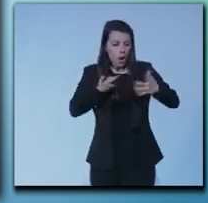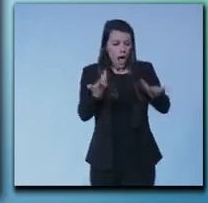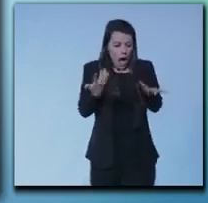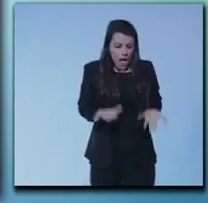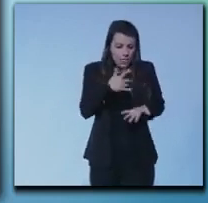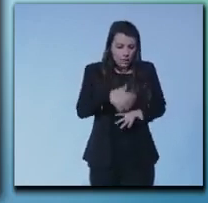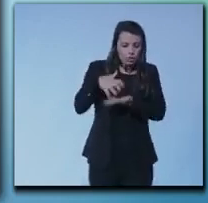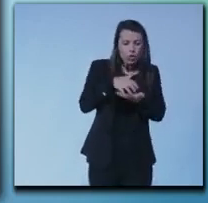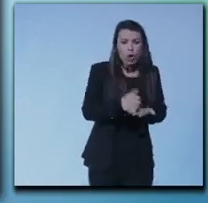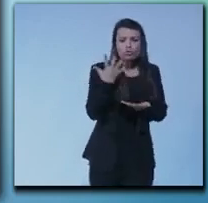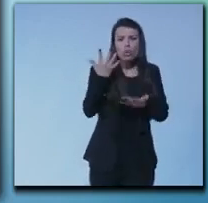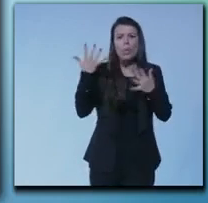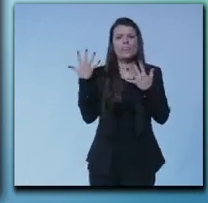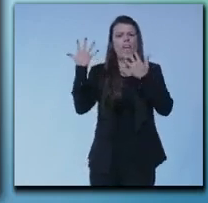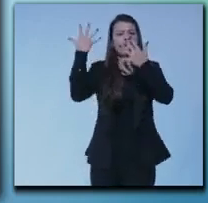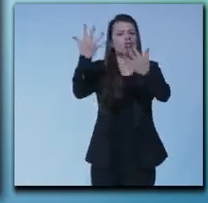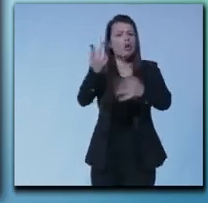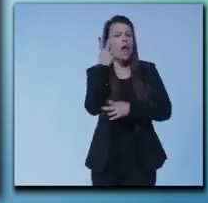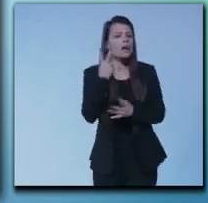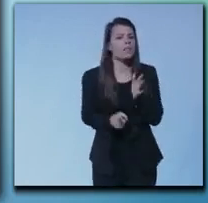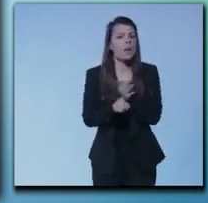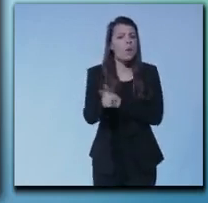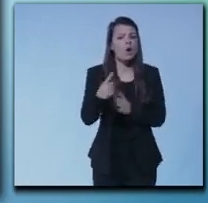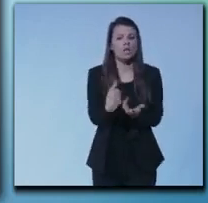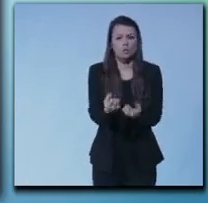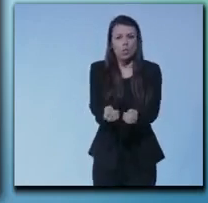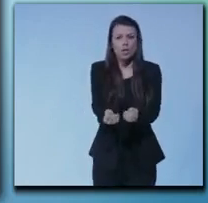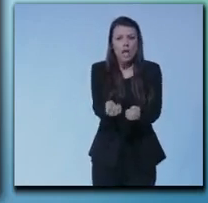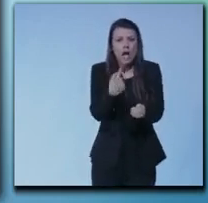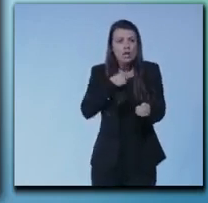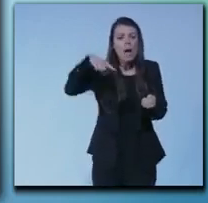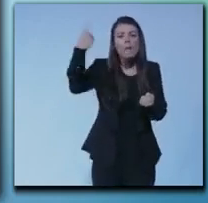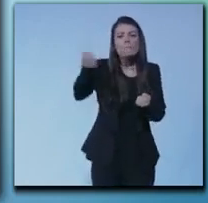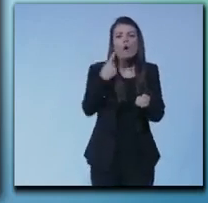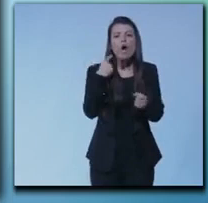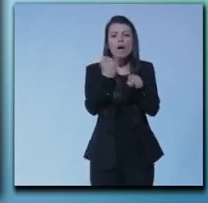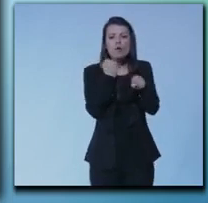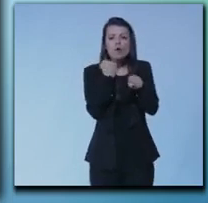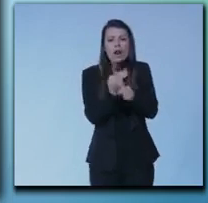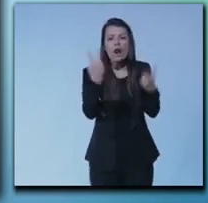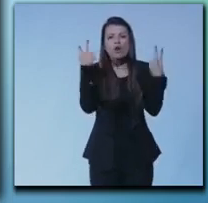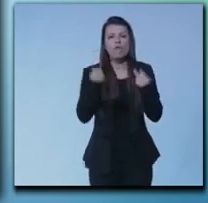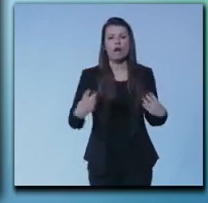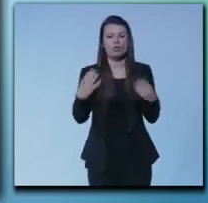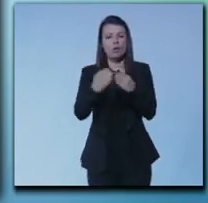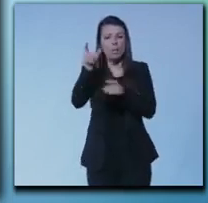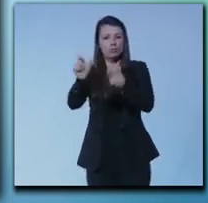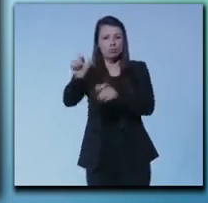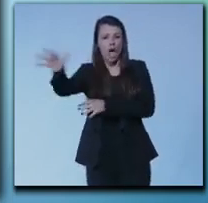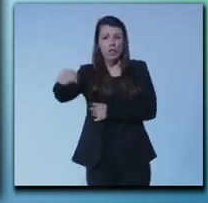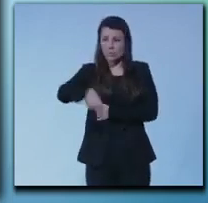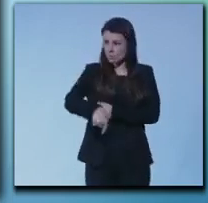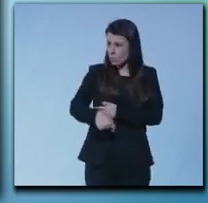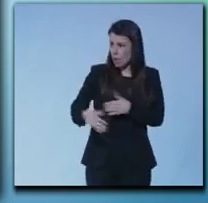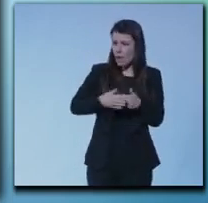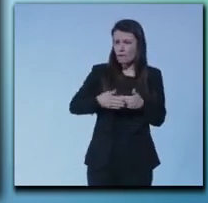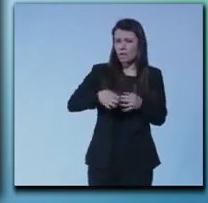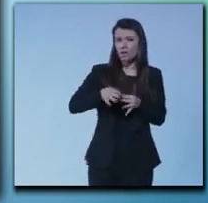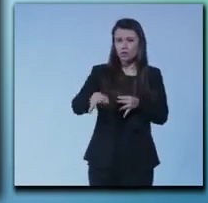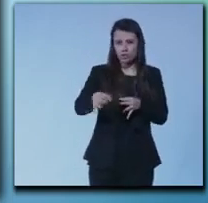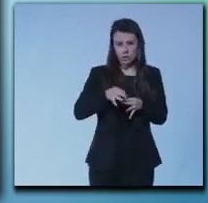viaggeranno, lavoreranno e studieranno altri io siamo qua a pochi metri dall'università